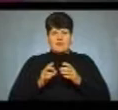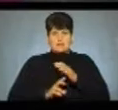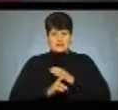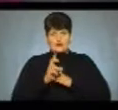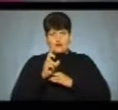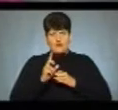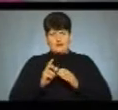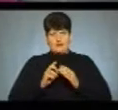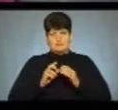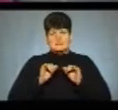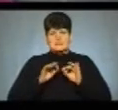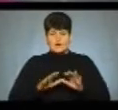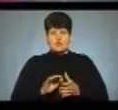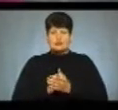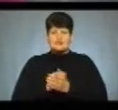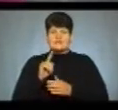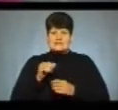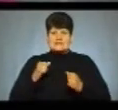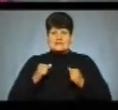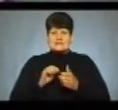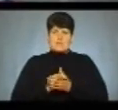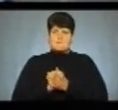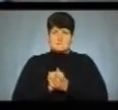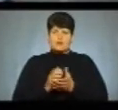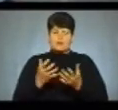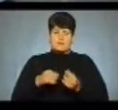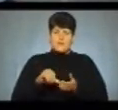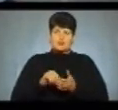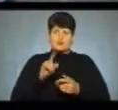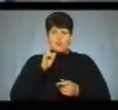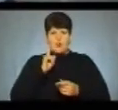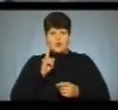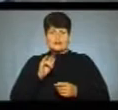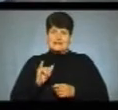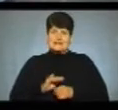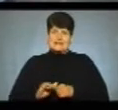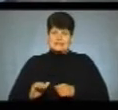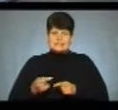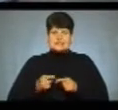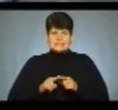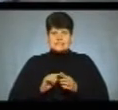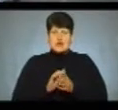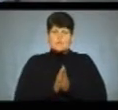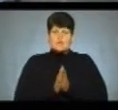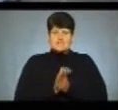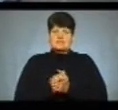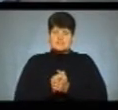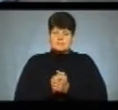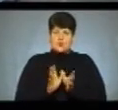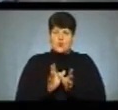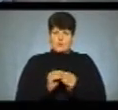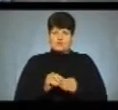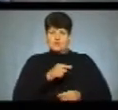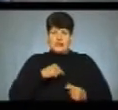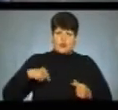молитви за мир, в якому беруть участь в особливий спосіб молодь і діти. Ця молитва за мир об'єднує навколо себе